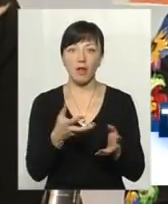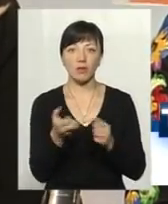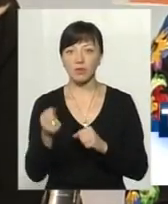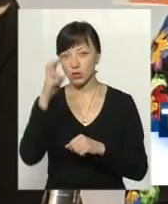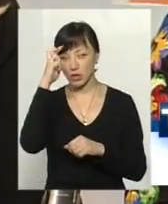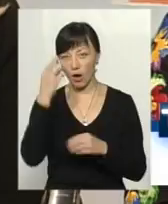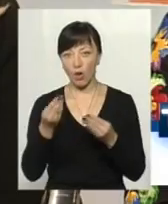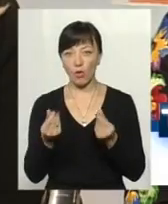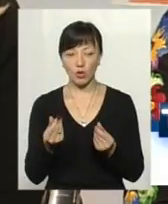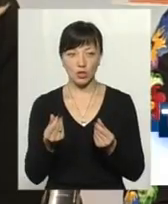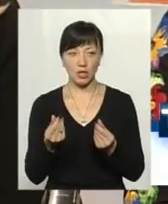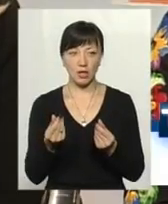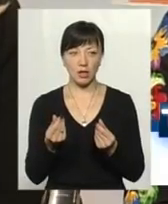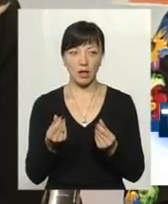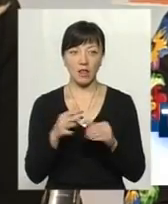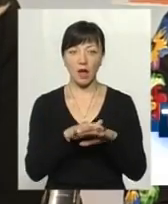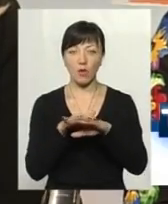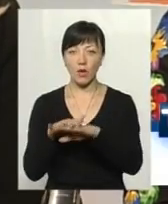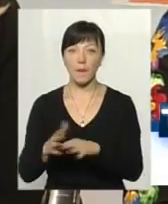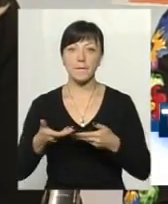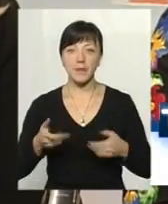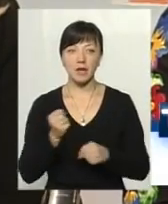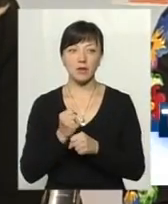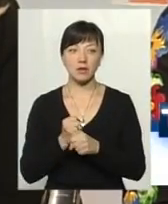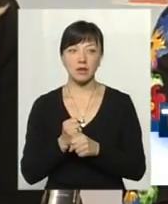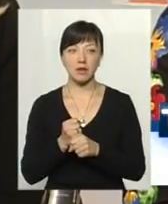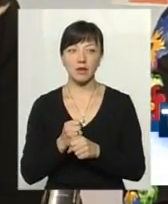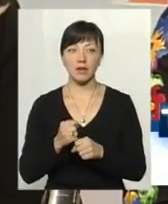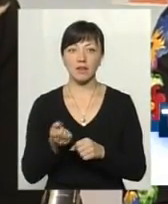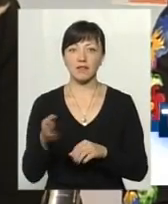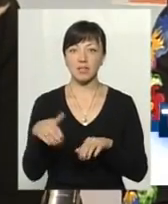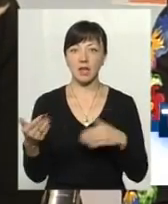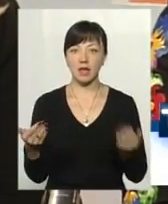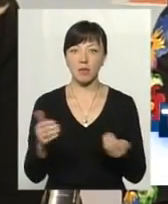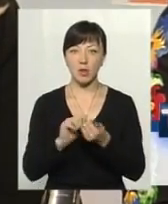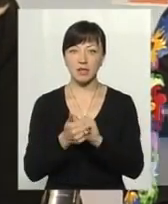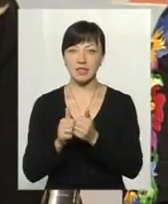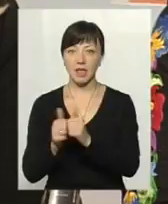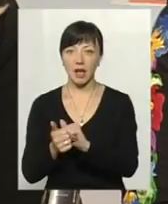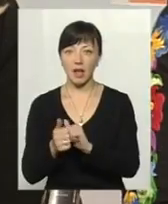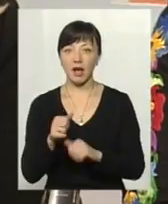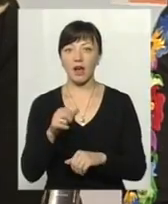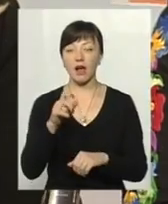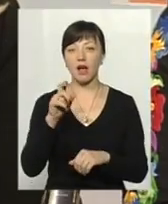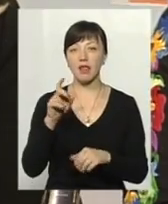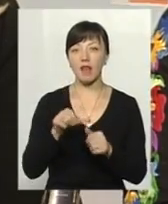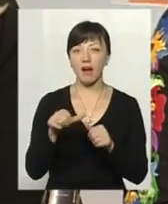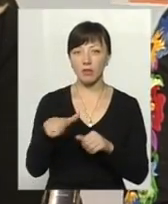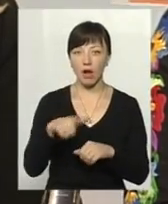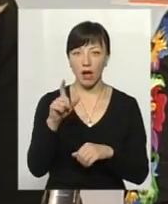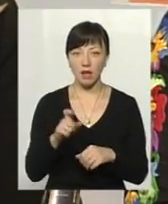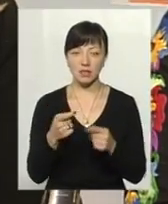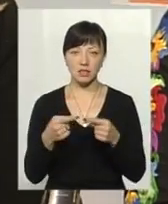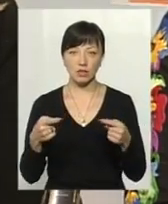держави грошові кошти на рахунки, а ми здійснюємо взаємозалік з НАК «Нафтогаз України» і з іншими газопостачальниками.